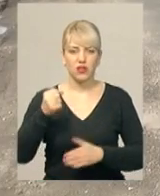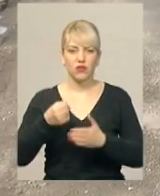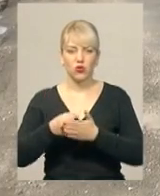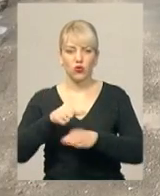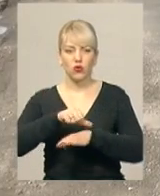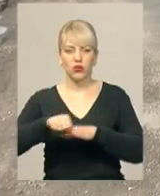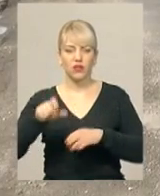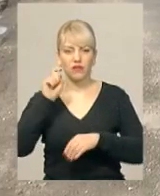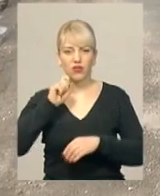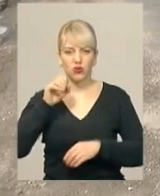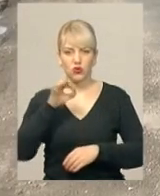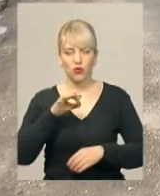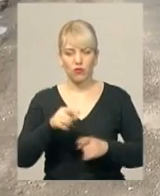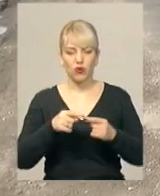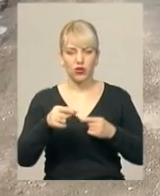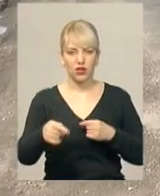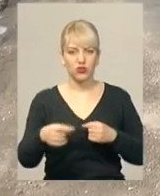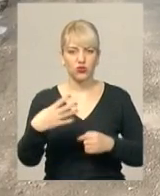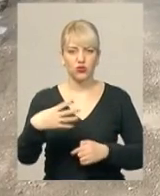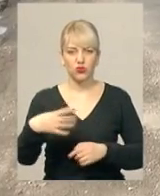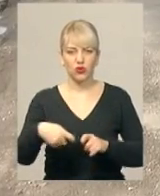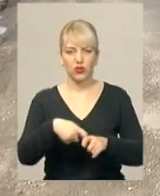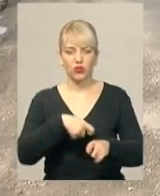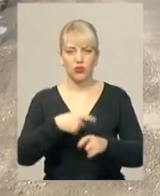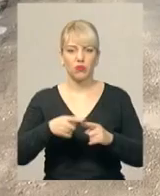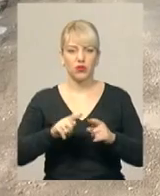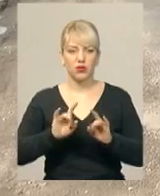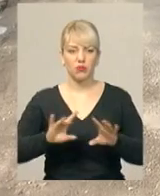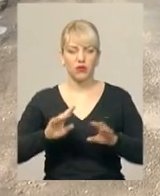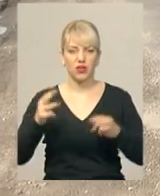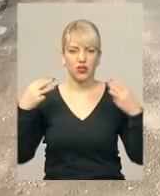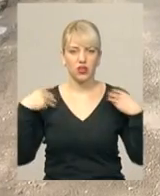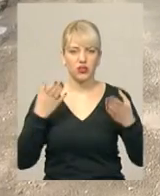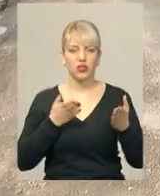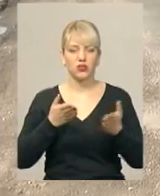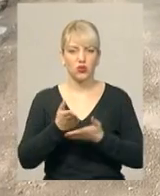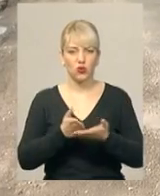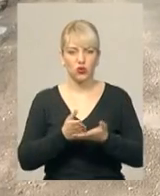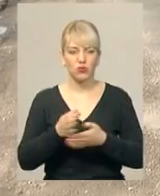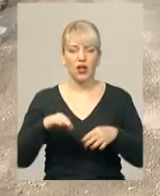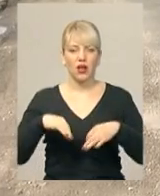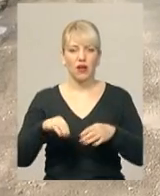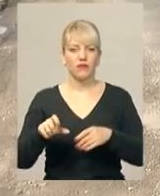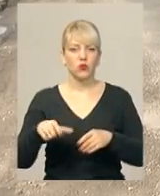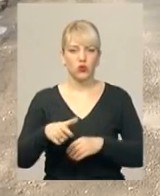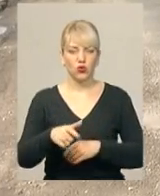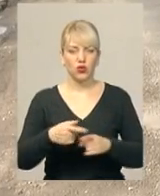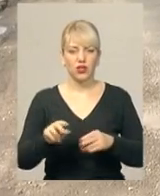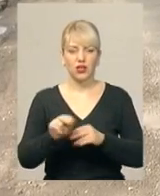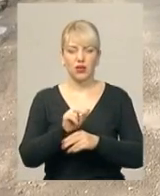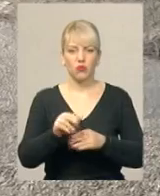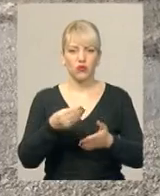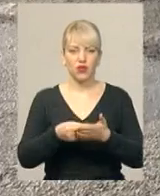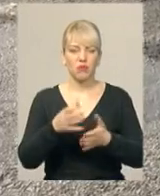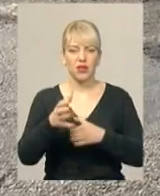протяжністю близько 40 кілометрів. Про це повідомив начальник служби автодоріг у Хмельницькій області Петро Гнедюк. Ремонт фінансує Міжнародний